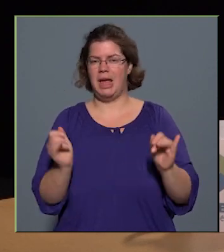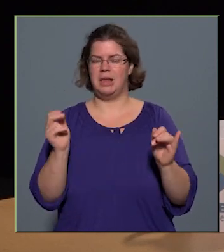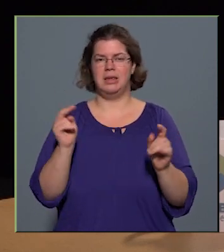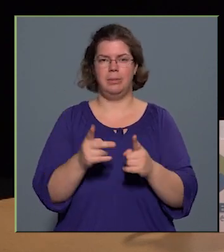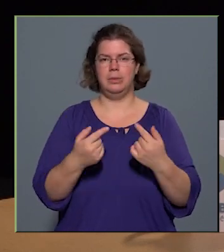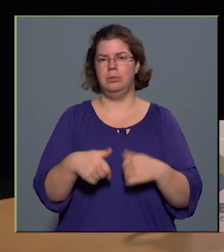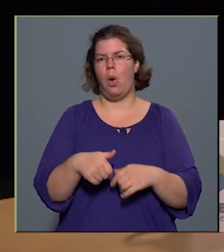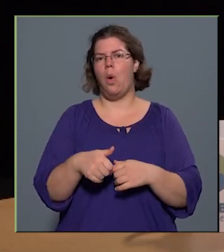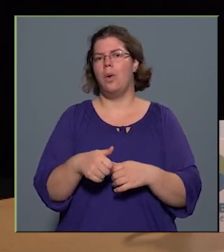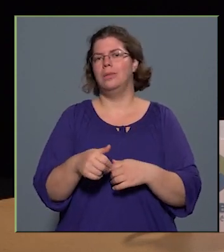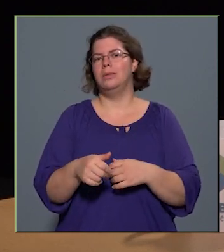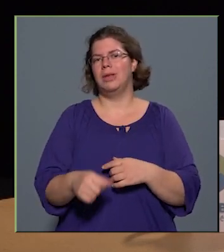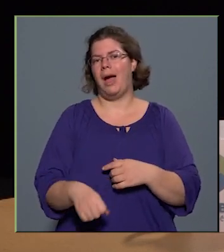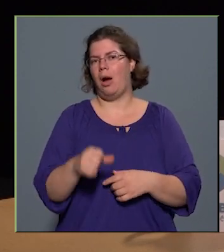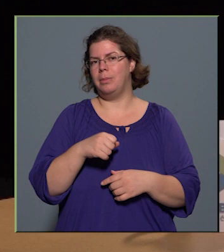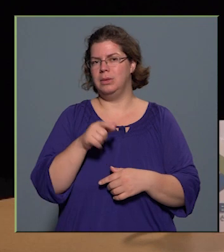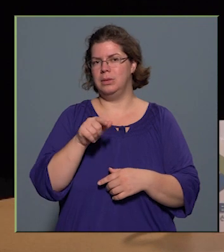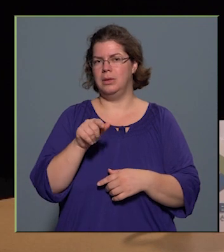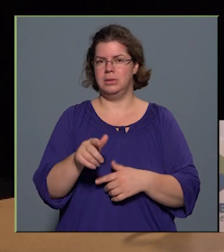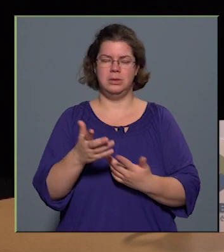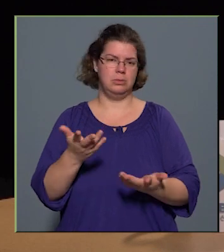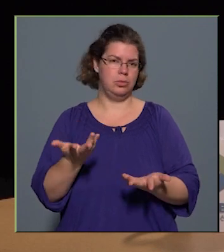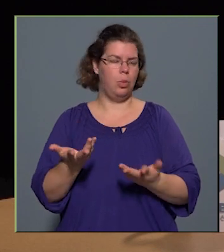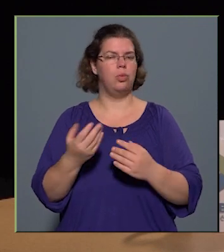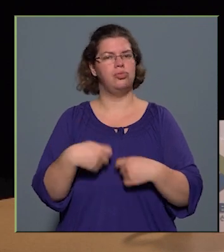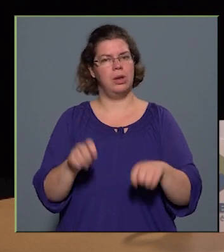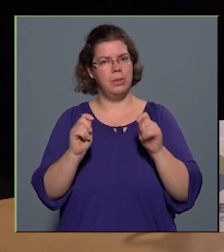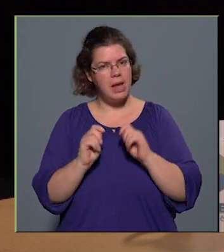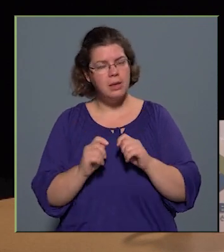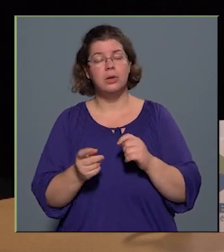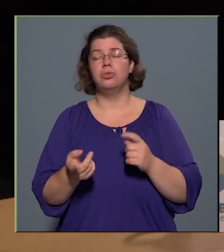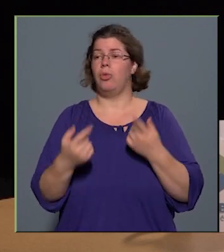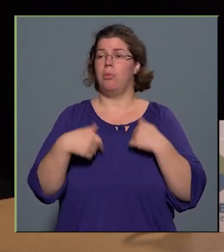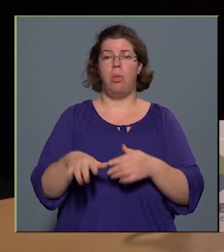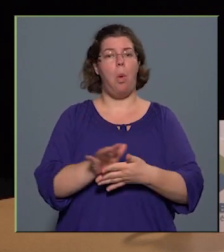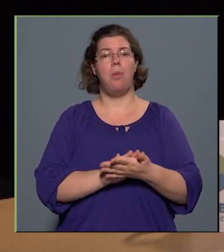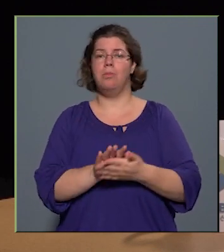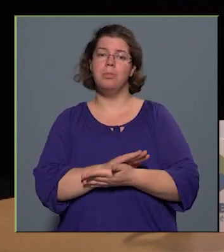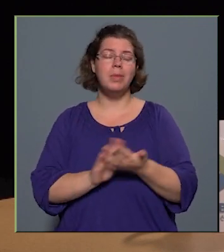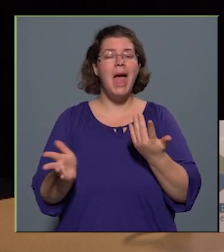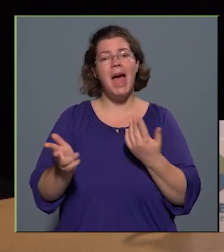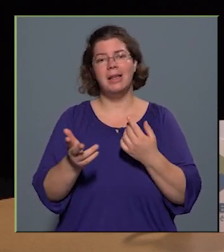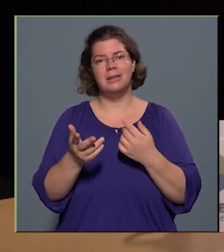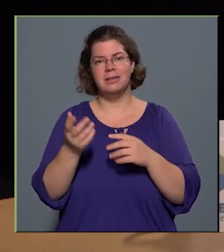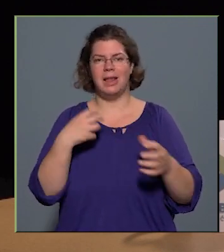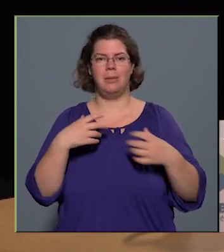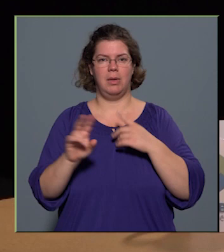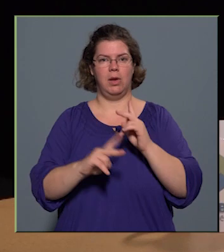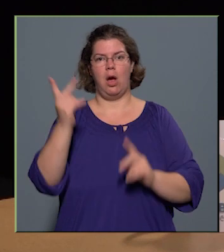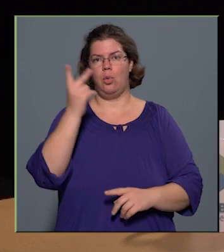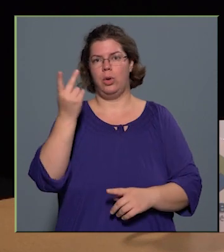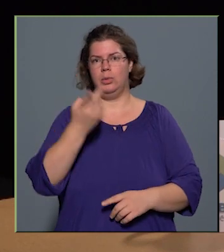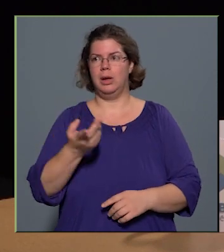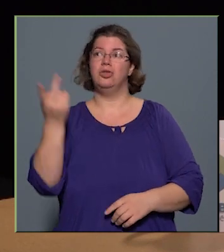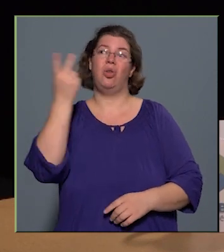kapitalizmust építettünk, és ebben milyen szerepe van a kultúrának. És a kultúra is